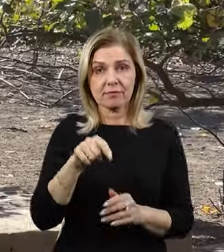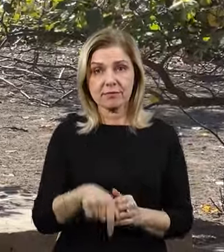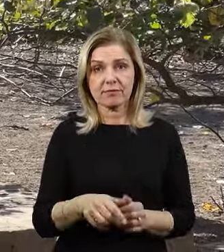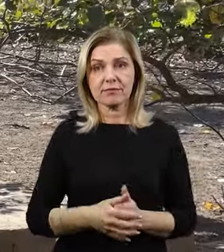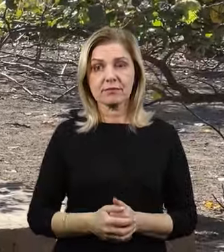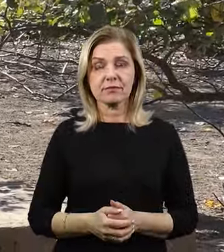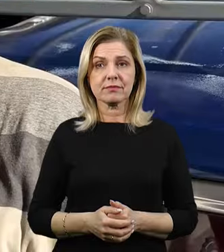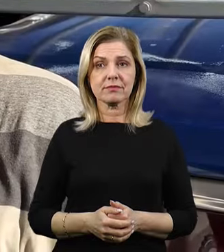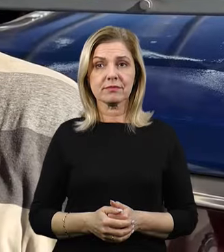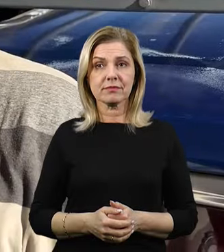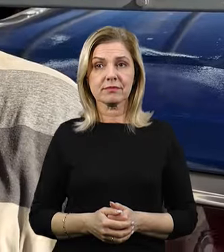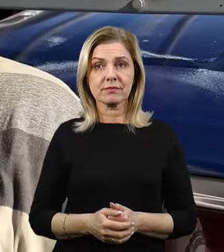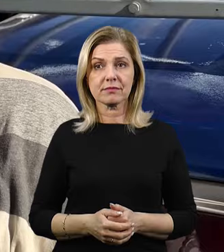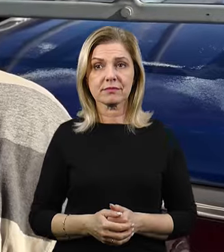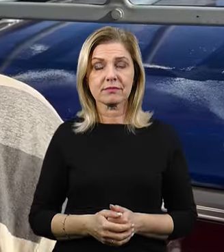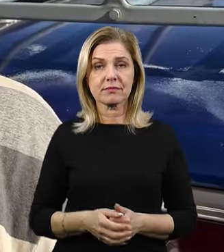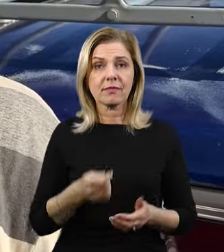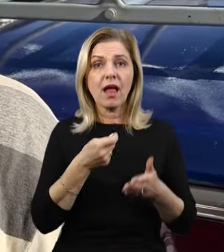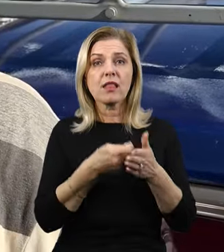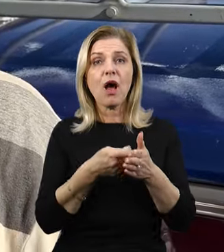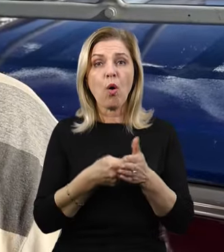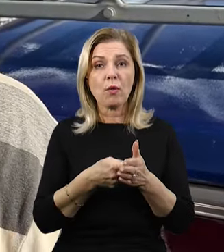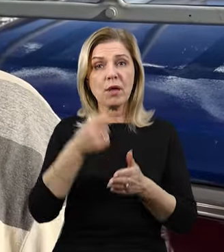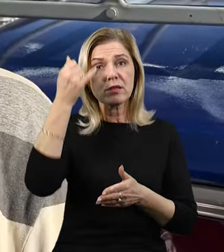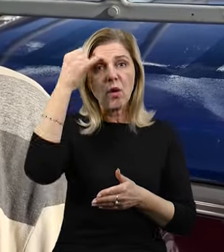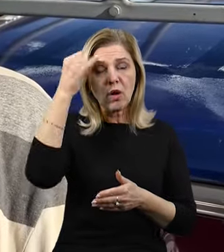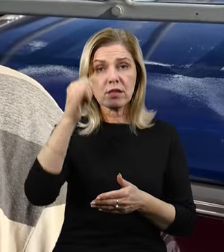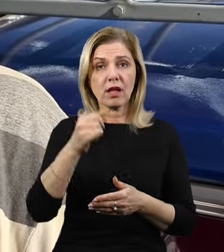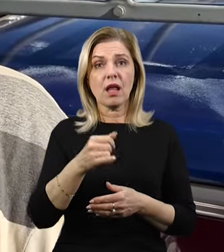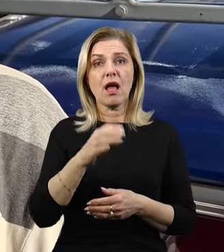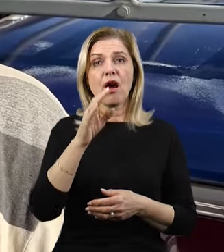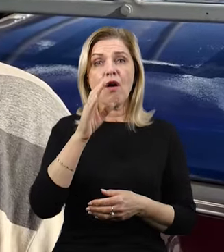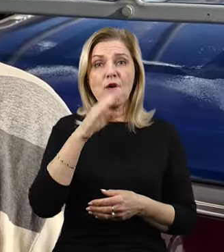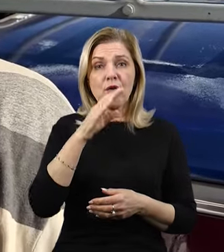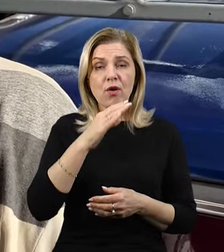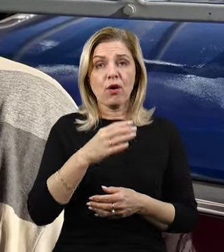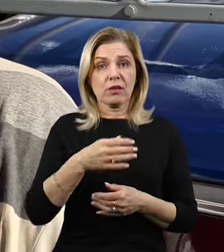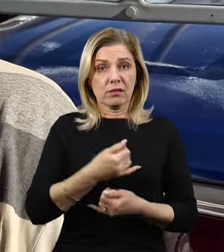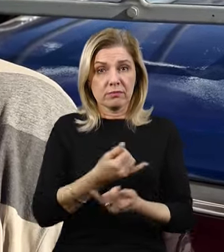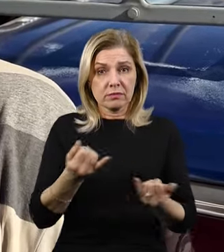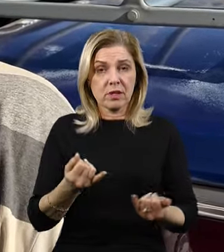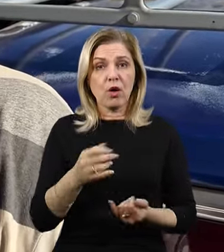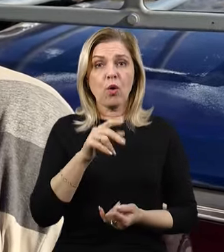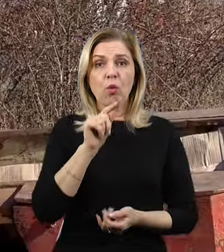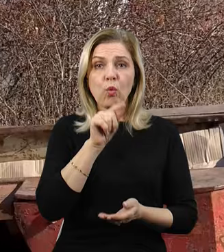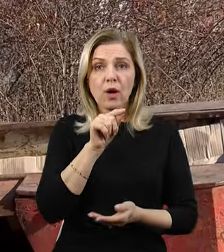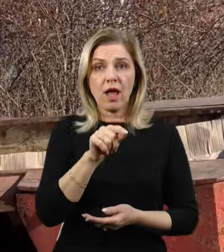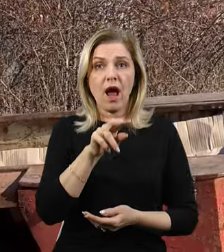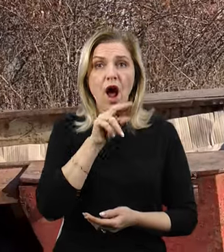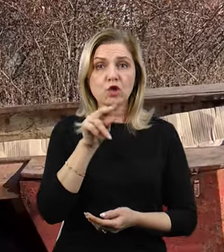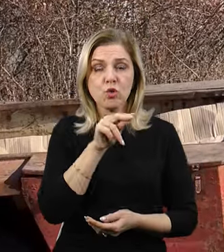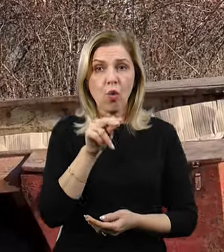накормить скотину, напоїть худобу, курей, качок,